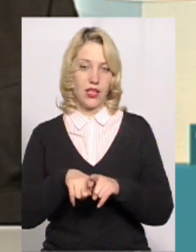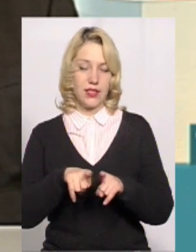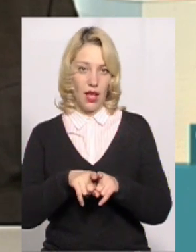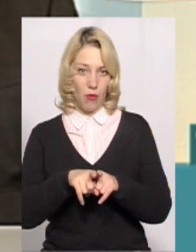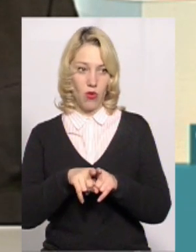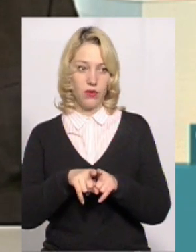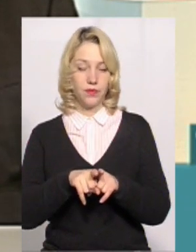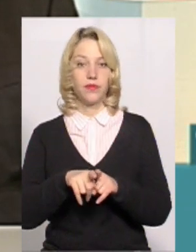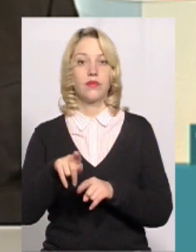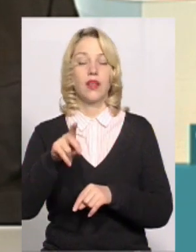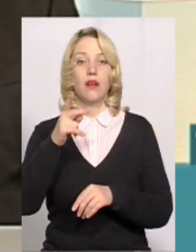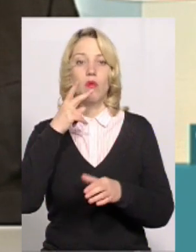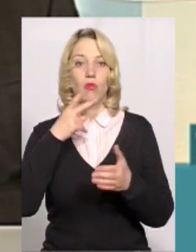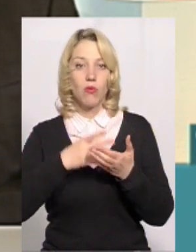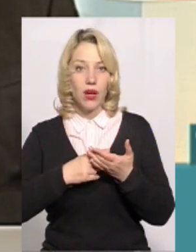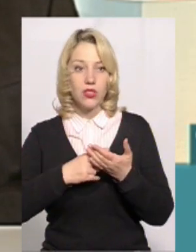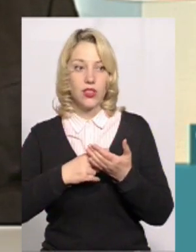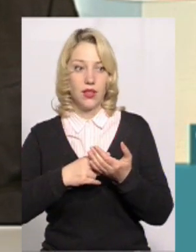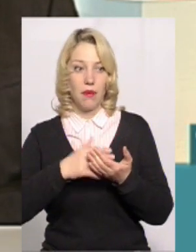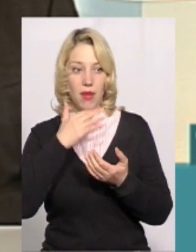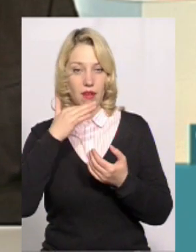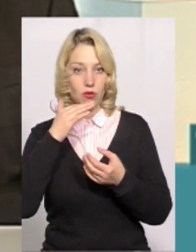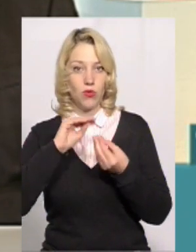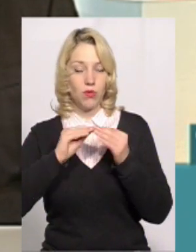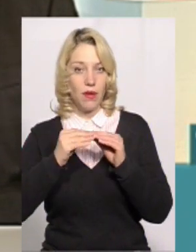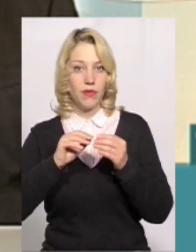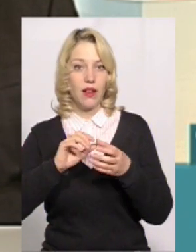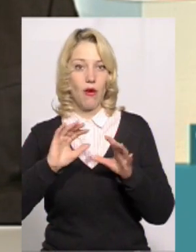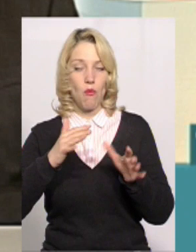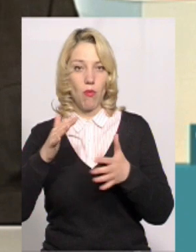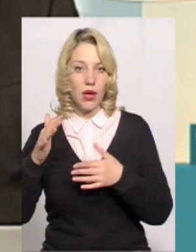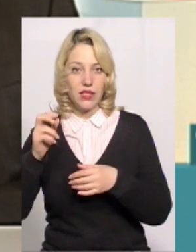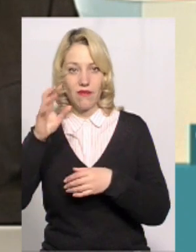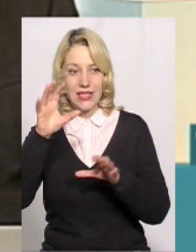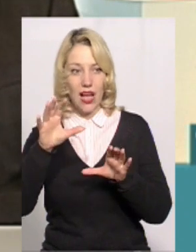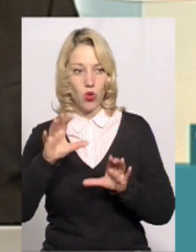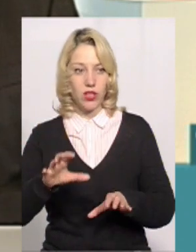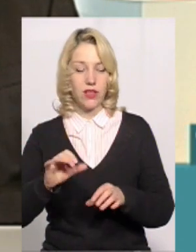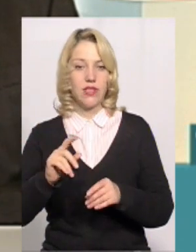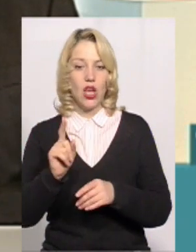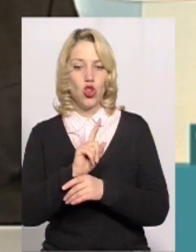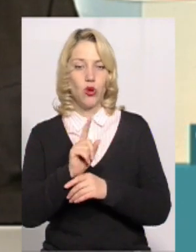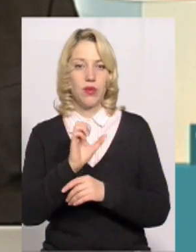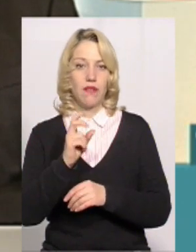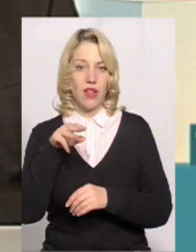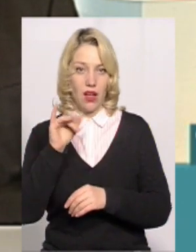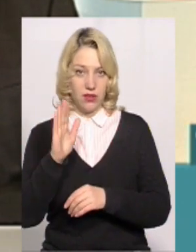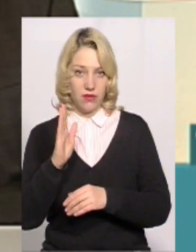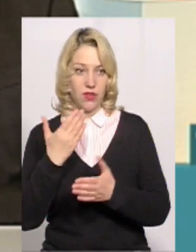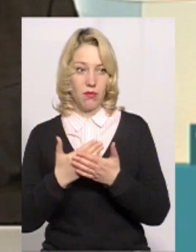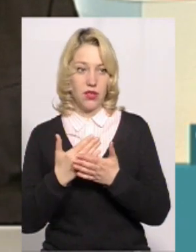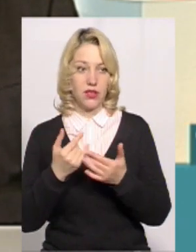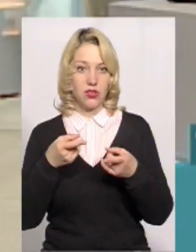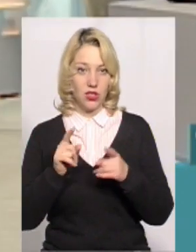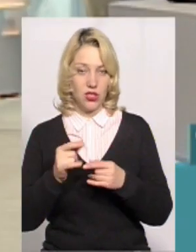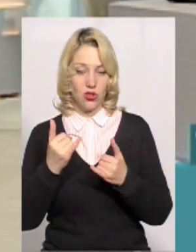виявила багато проблемних моментів і в законодавстві, і в нормативних актах. І дійсно, на